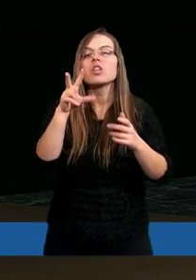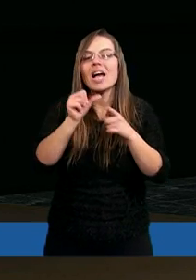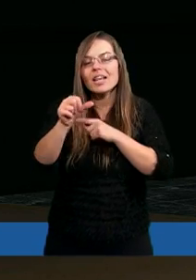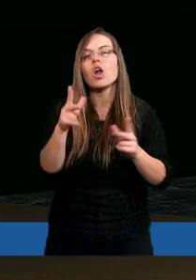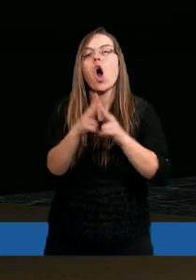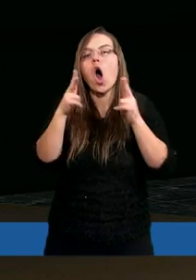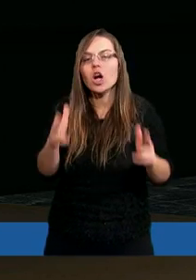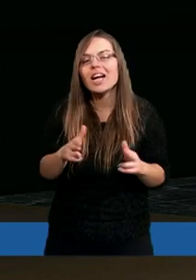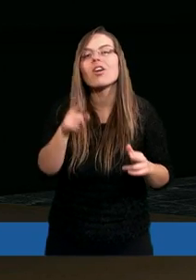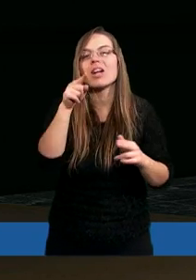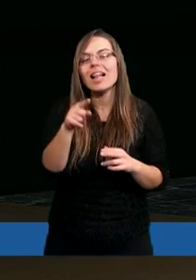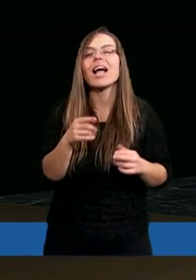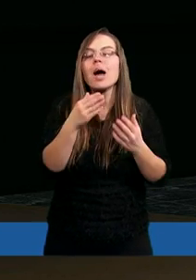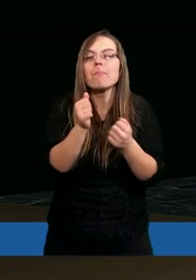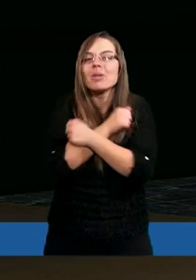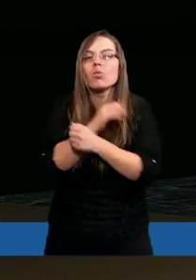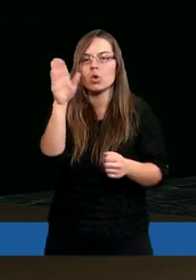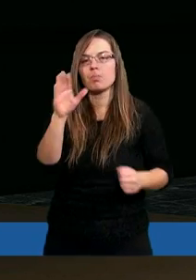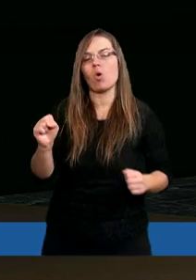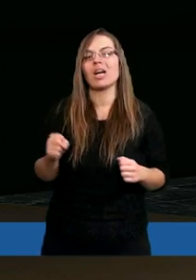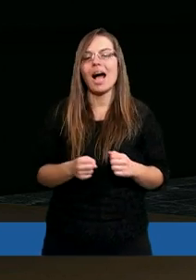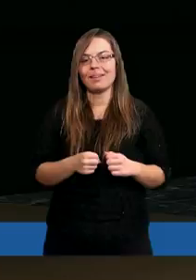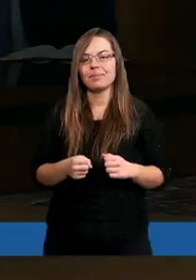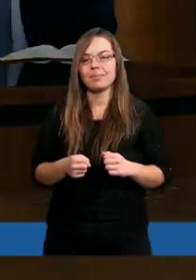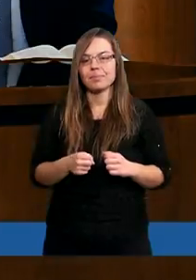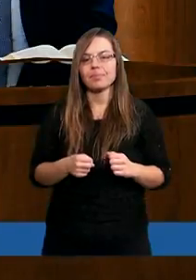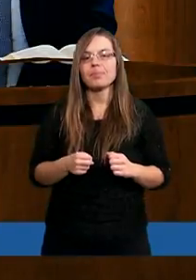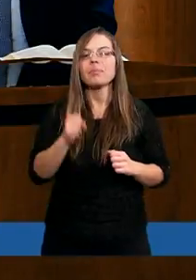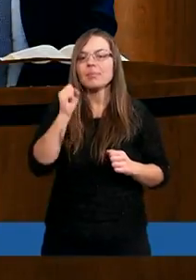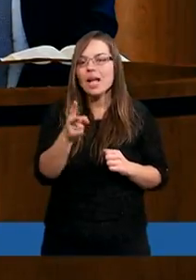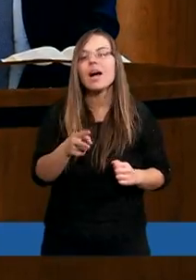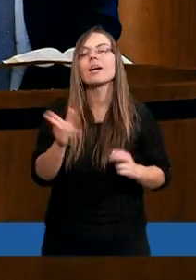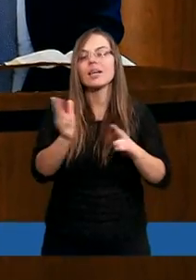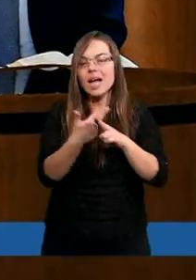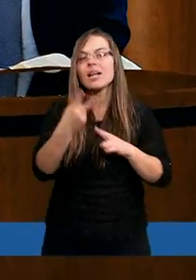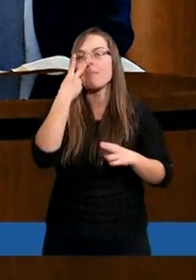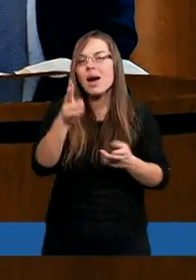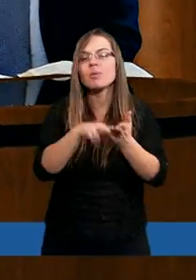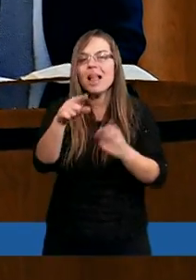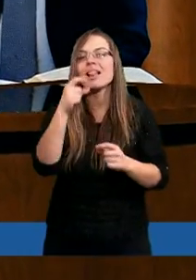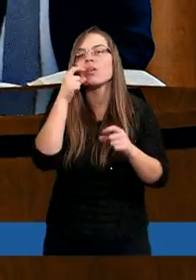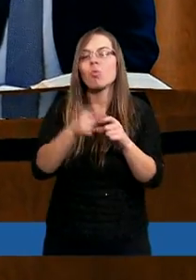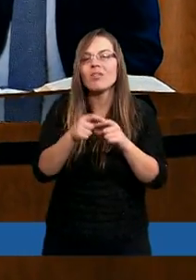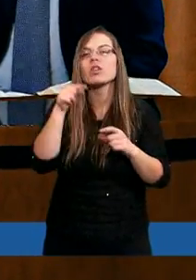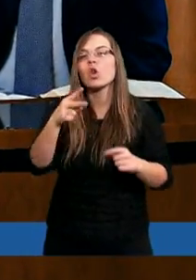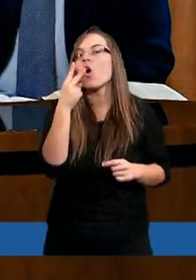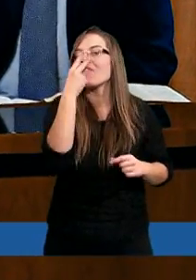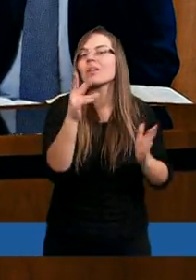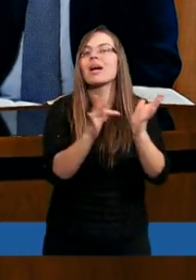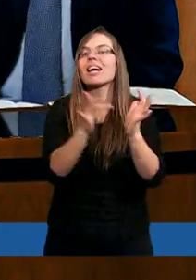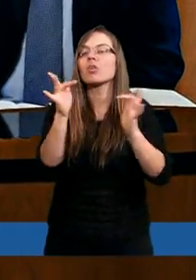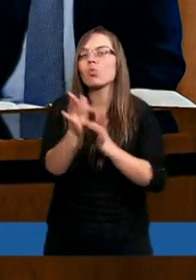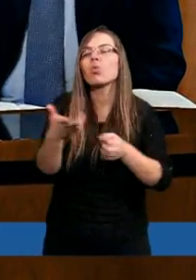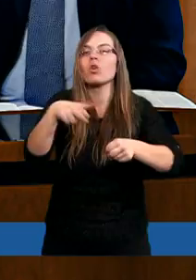że jest określona Jego męczeńska śmierć, Jego śmierć na krzyżu. Tak. Kiedy patrzymy na te słowa, to widzimy